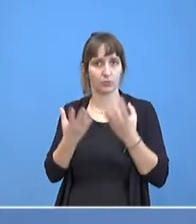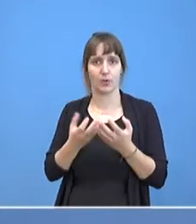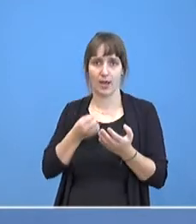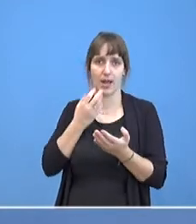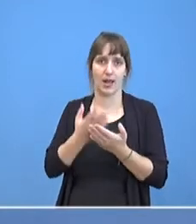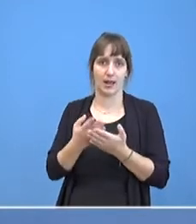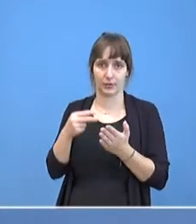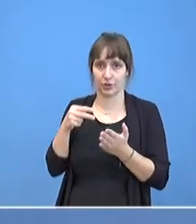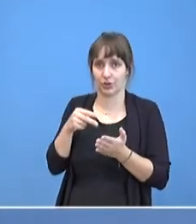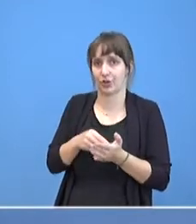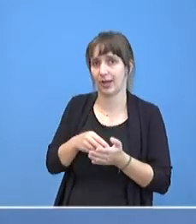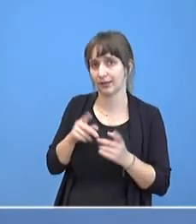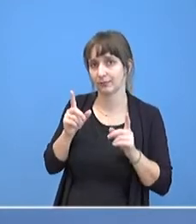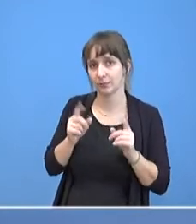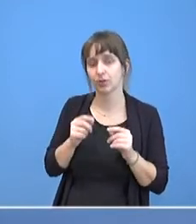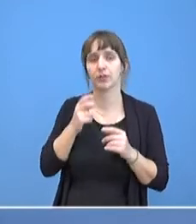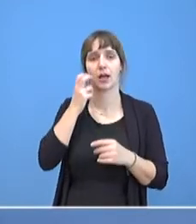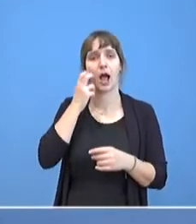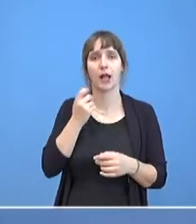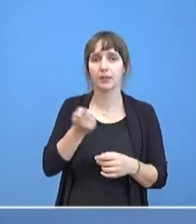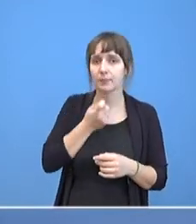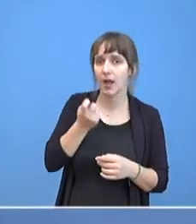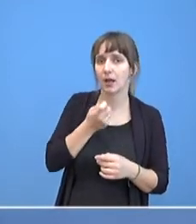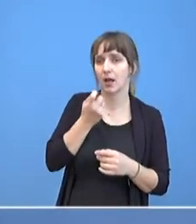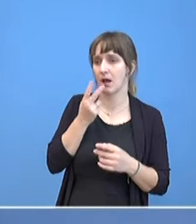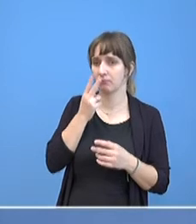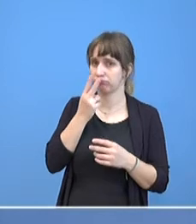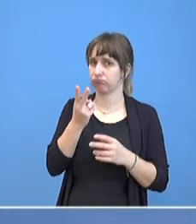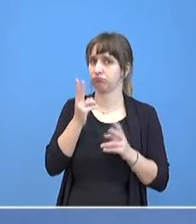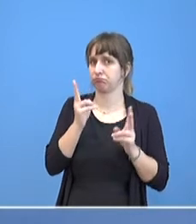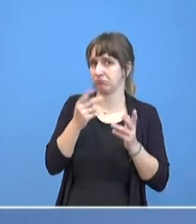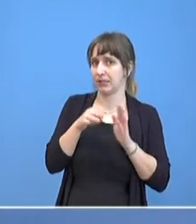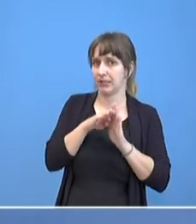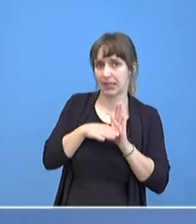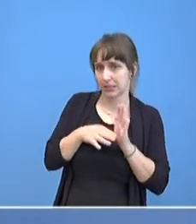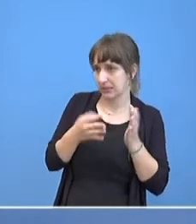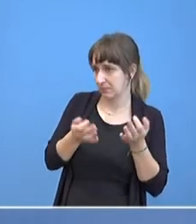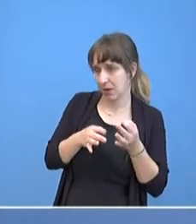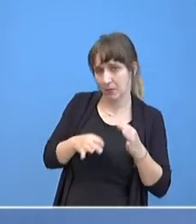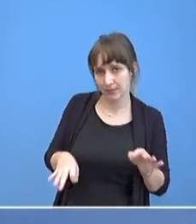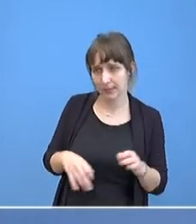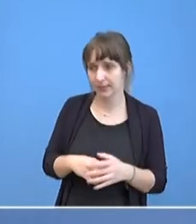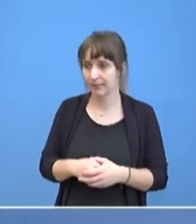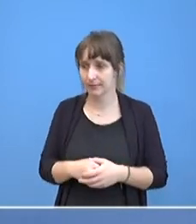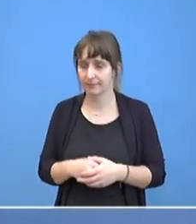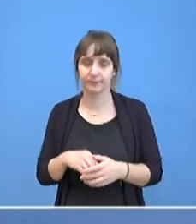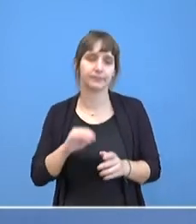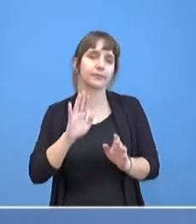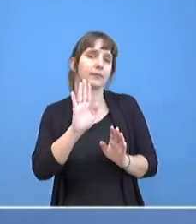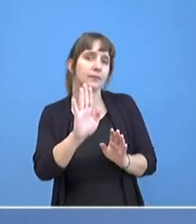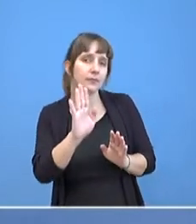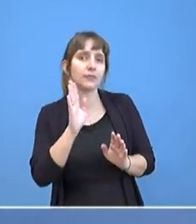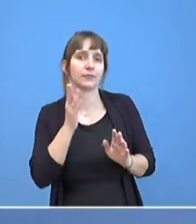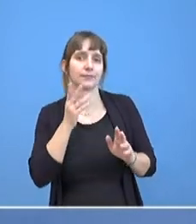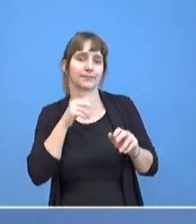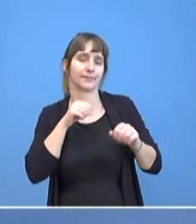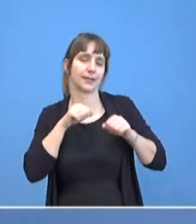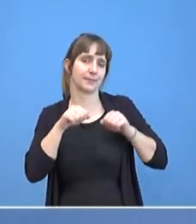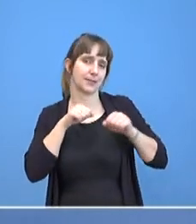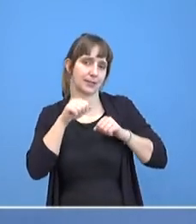Altmaier grundsätzlich keinen Bedarf sieht, das gesetzlich zu regeln. Warten Sie, jetzt lassen Sie mich. Moment.